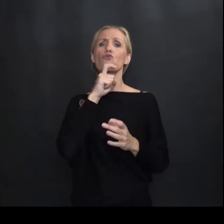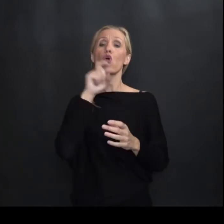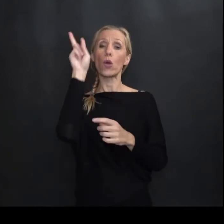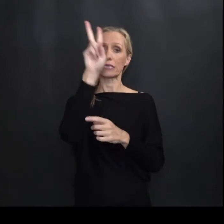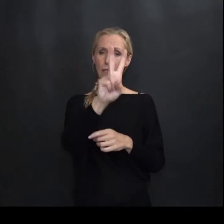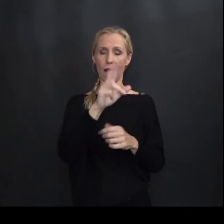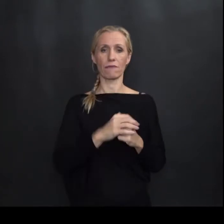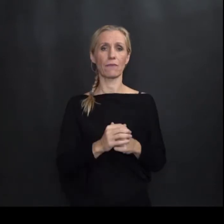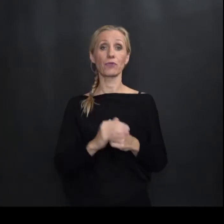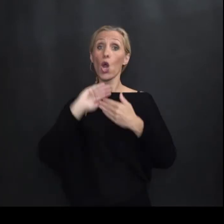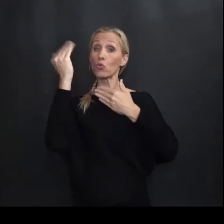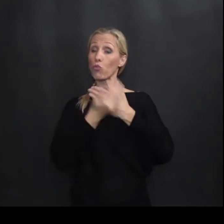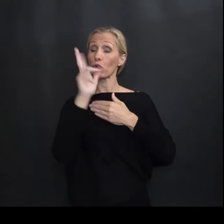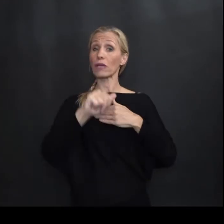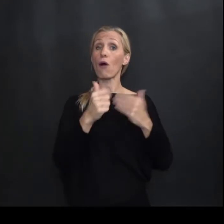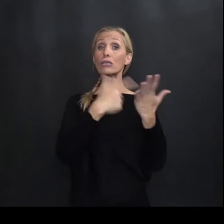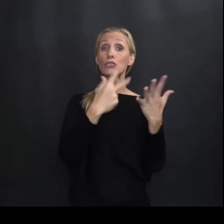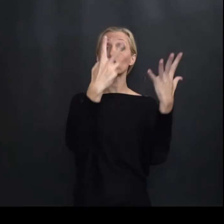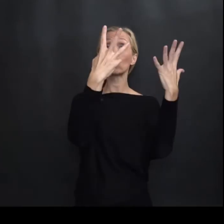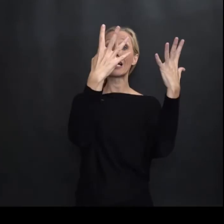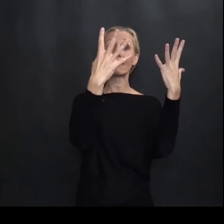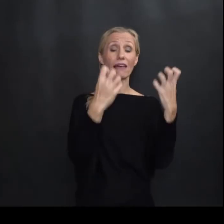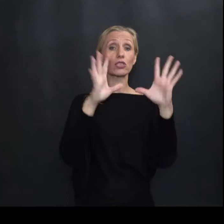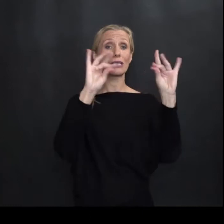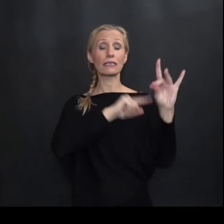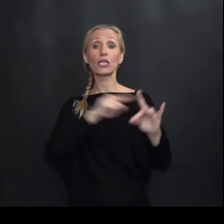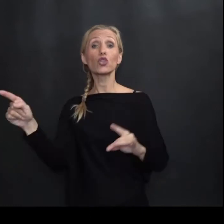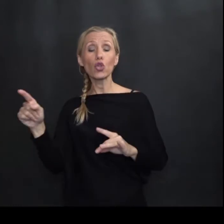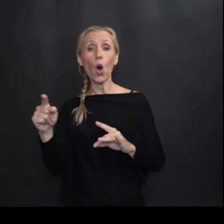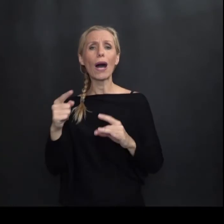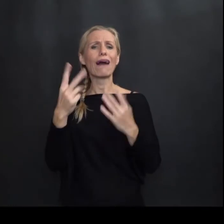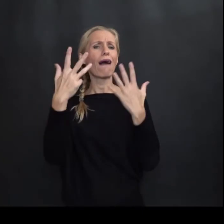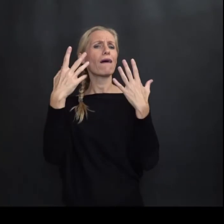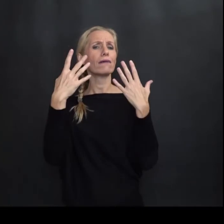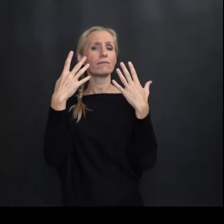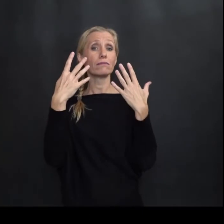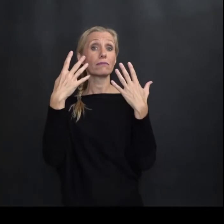bio Konjski traumaj Dubrovnik imao 1910. Do 1970.